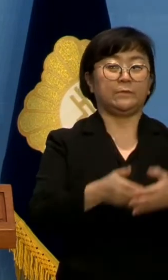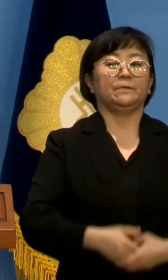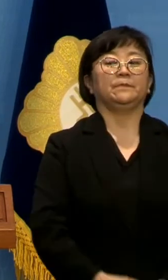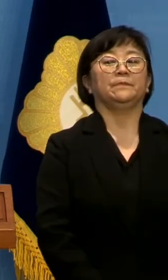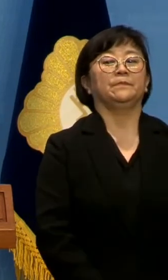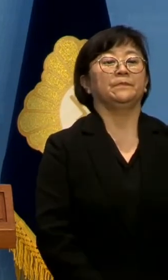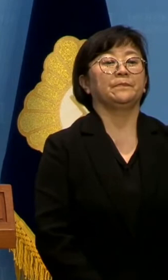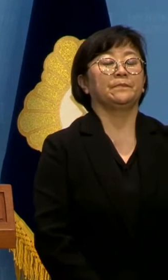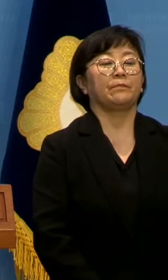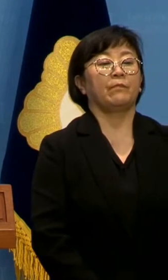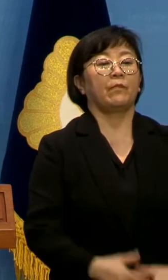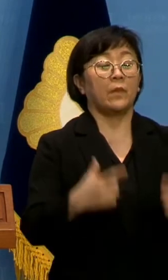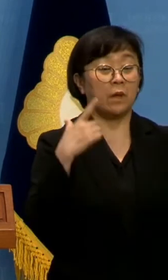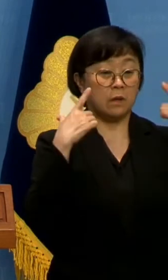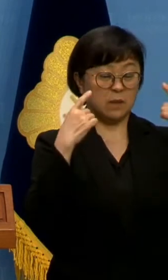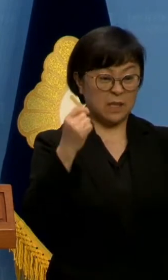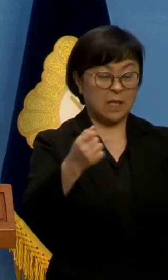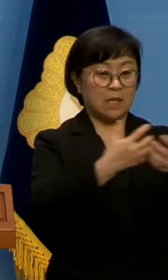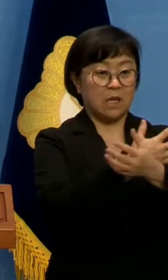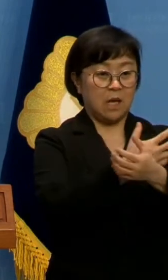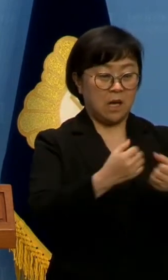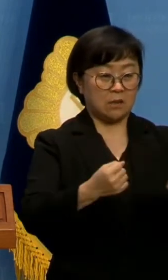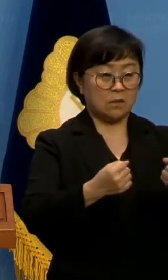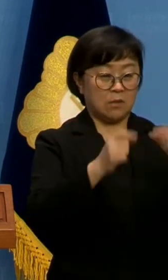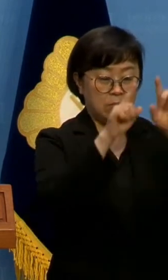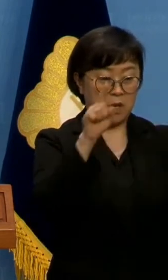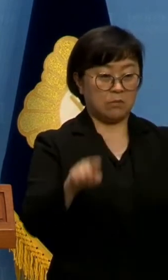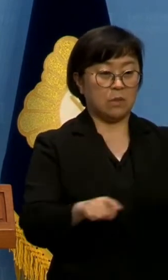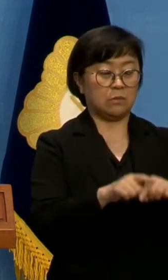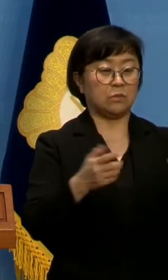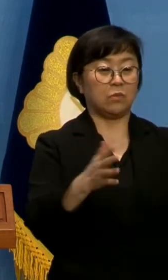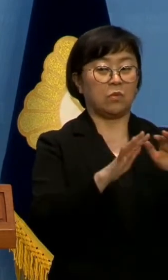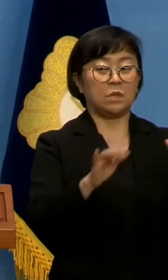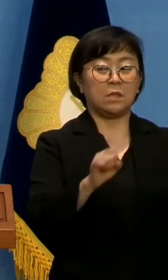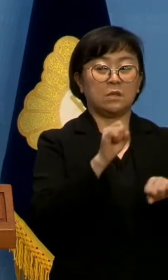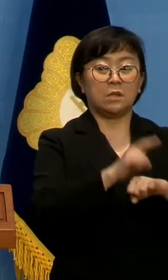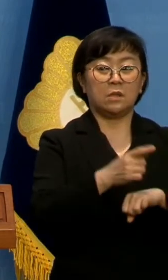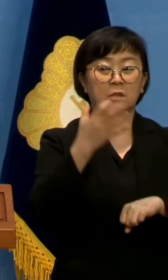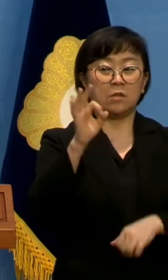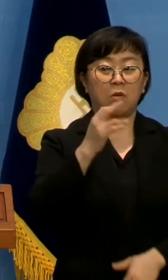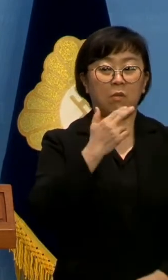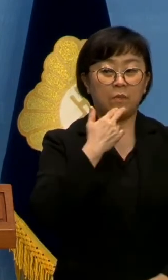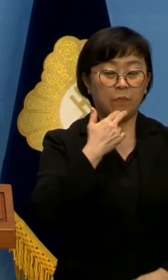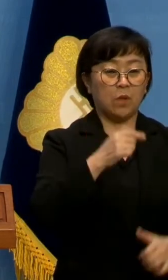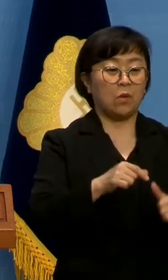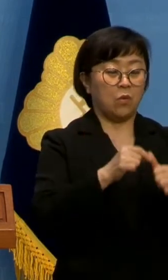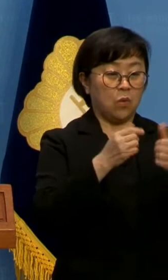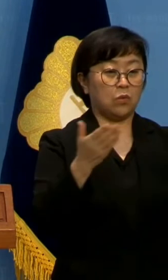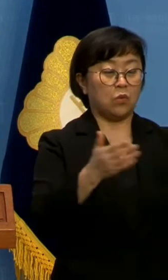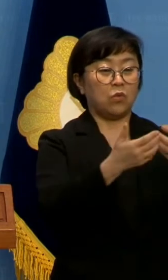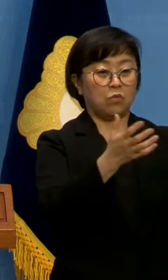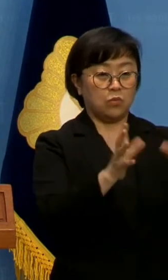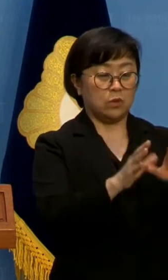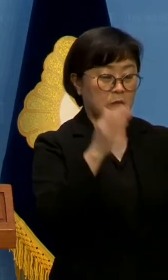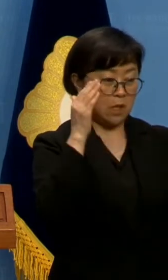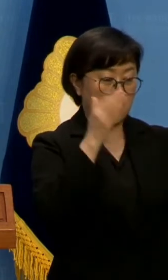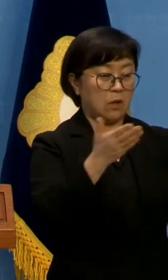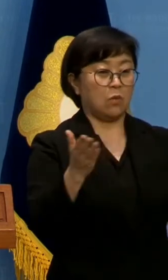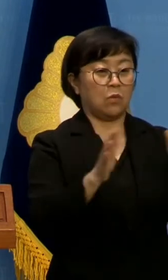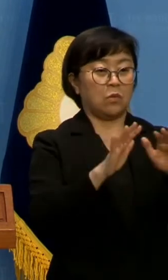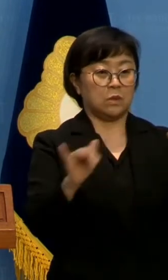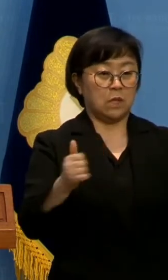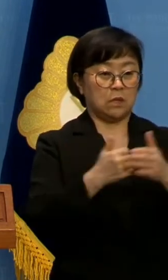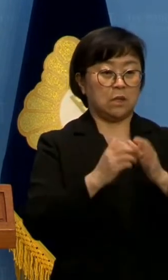여전히 계약서를 운운하며 노동자성을 부정하는 고용노동부를 향한 노동자들의